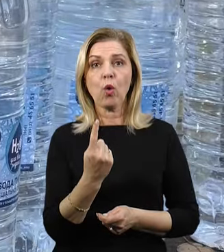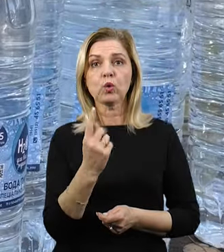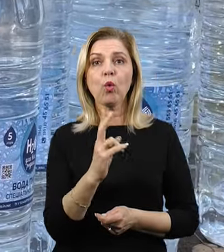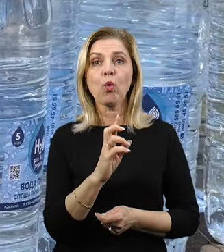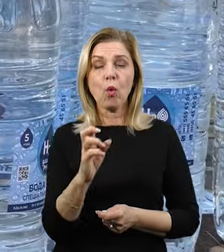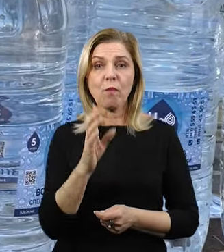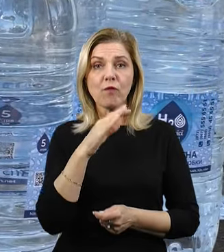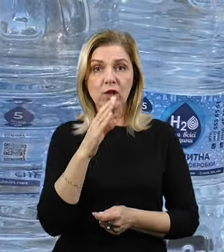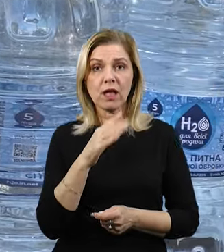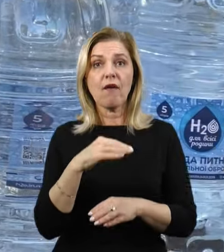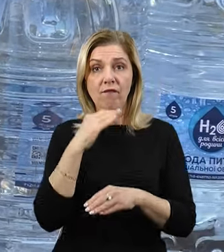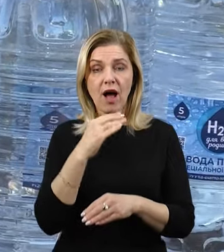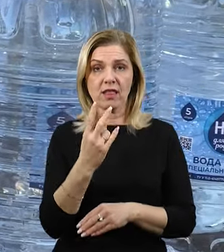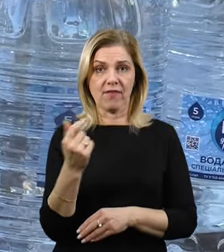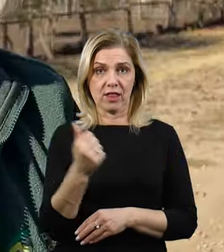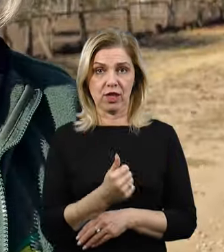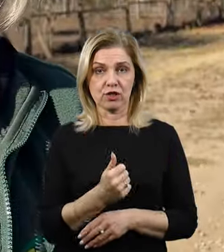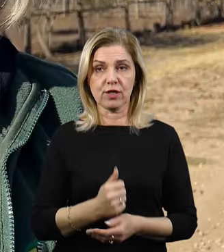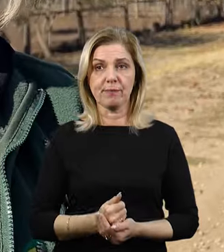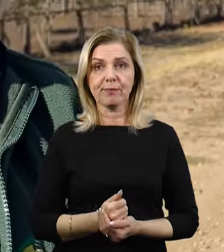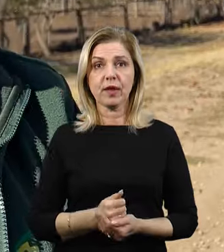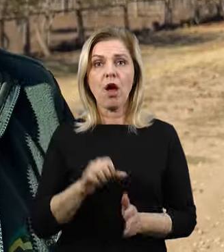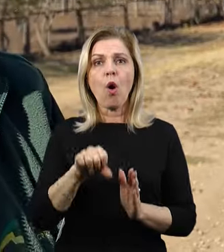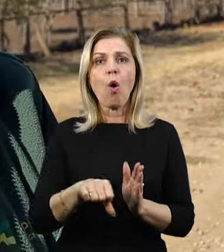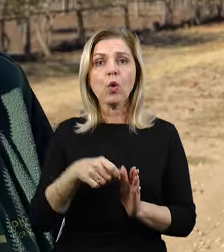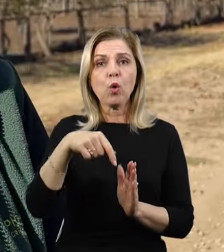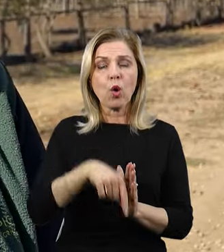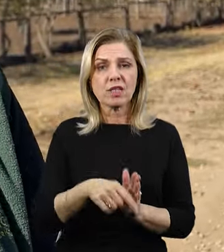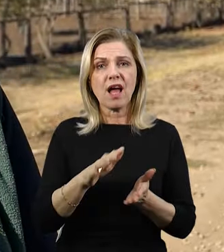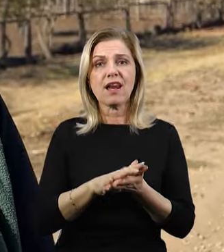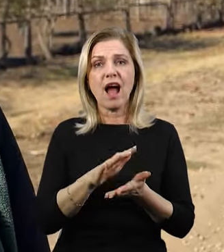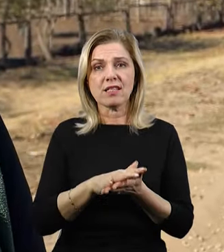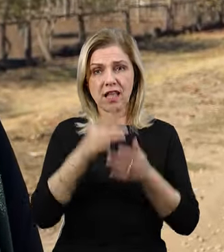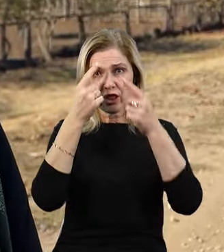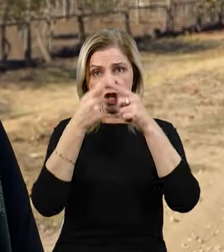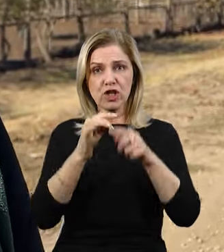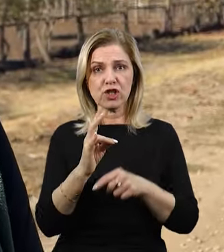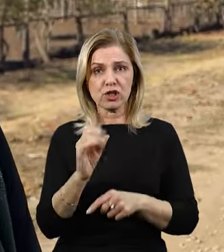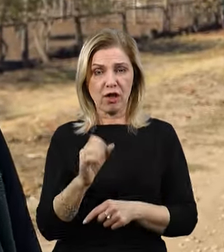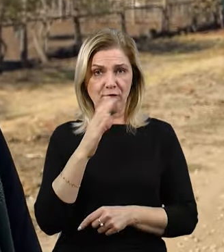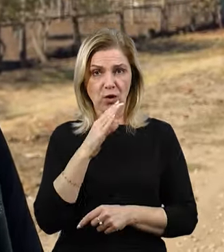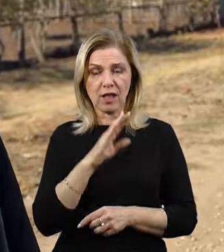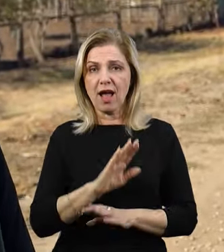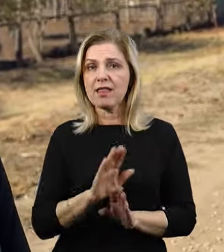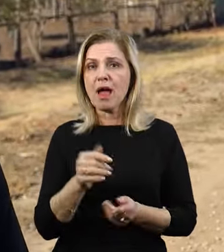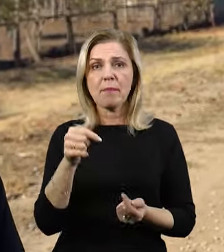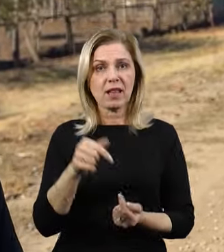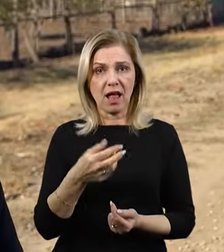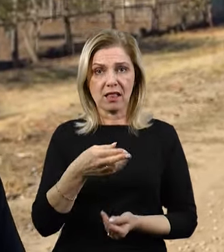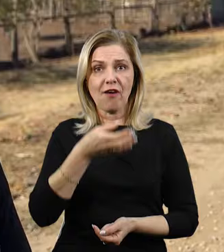вистачає на два тижні, говорить Ірина. В колодці є така грязна вода, технічна, можна так сказати, що її непридатна для